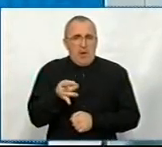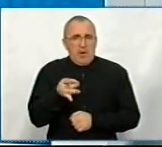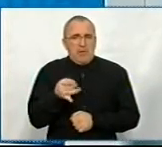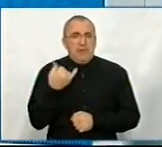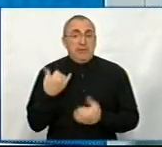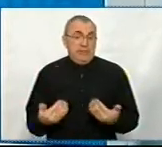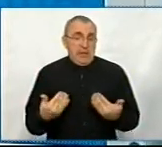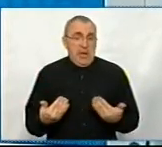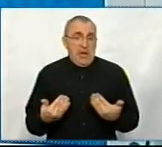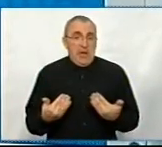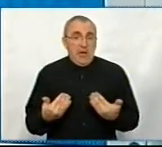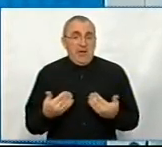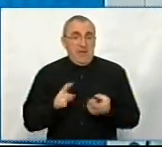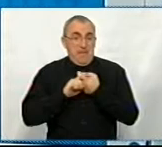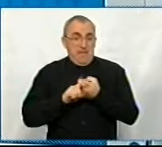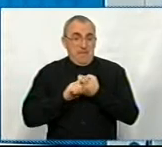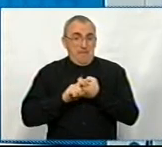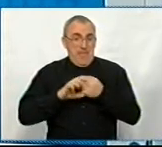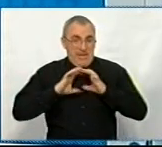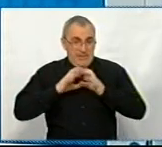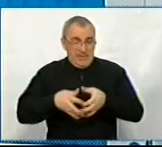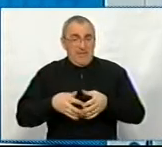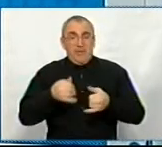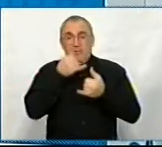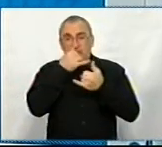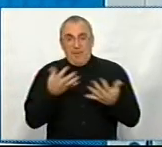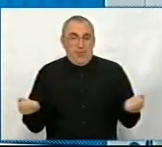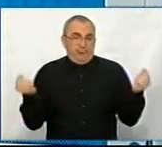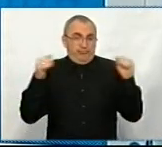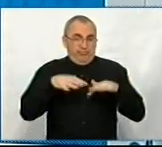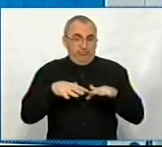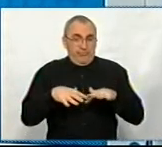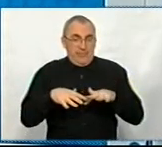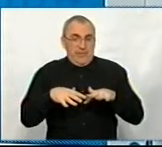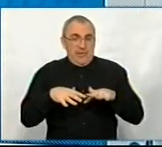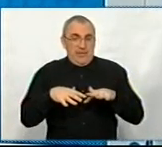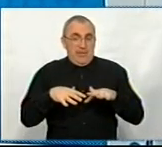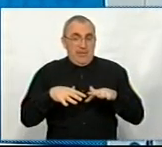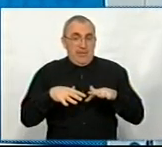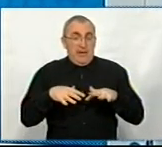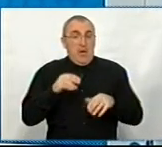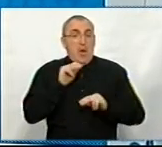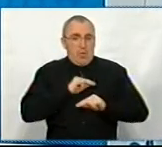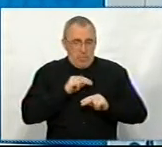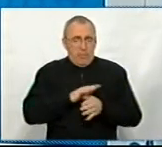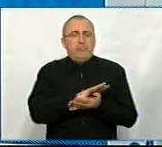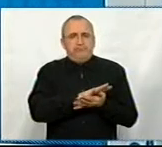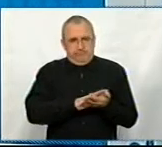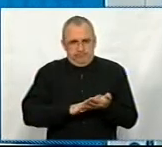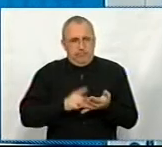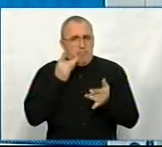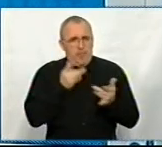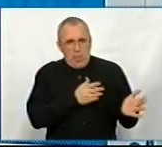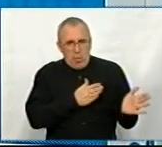Зараз із-за пандемії, на жаль, ми не можемо їх зібрати всіх разом, але робота ця проводиться постійно.